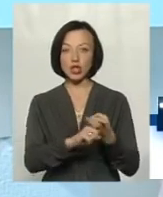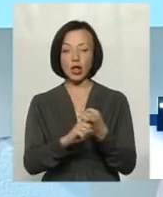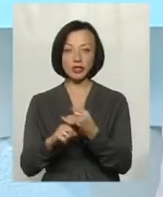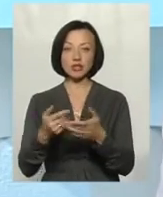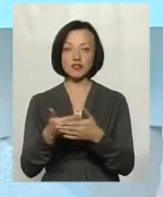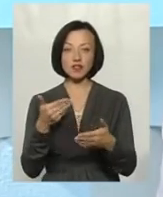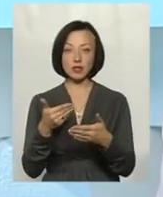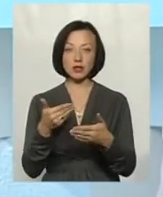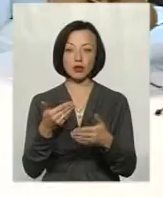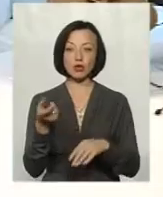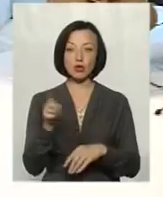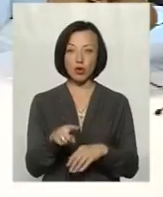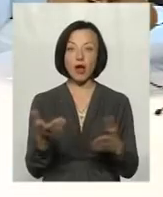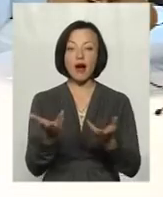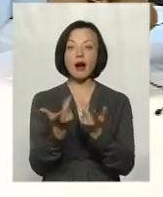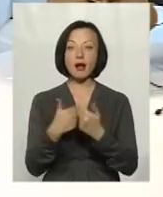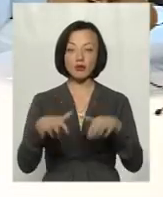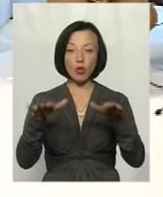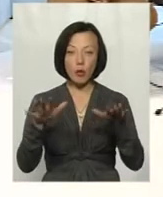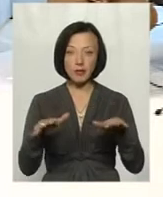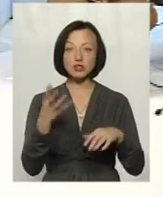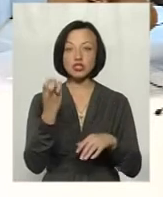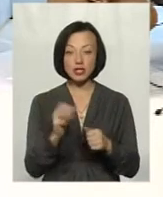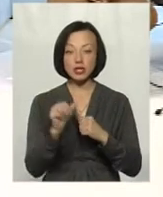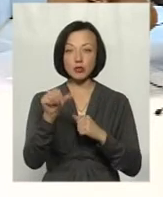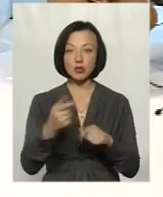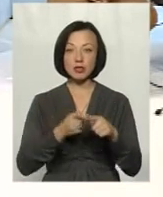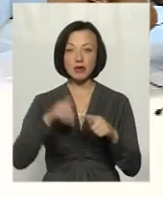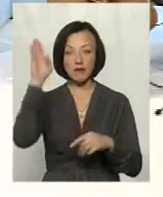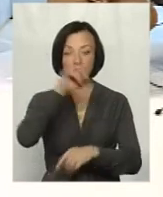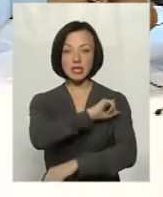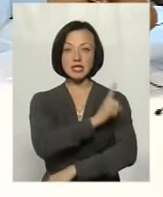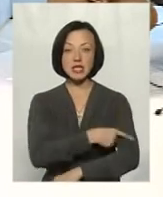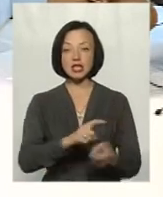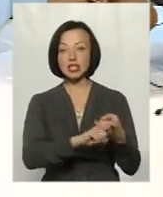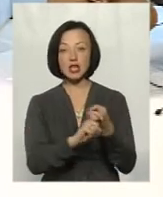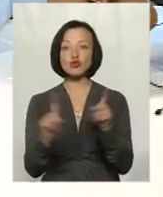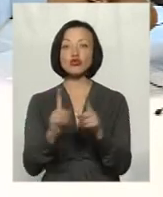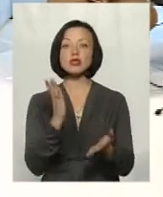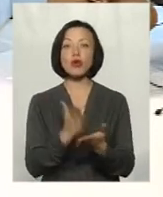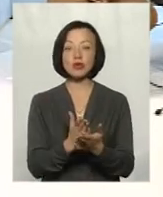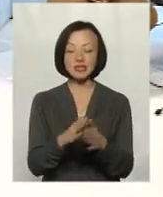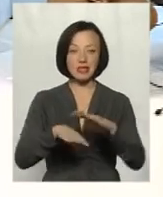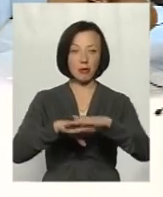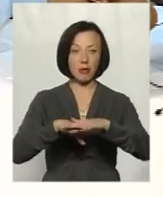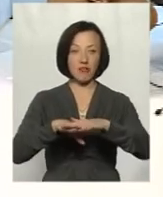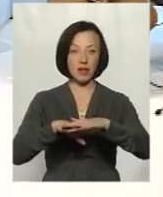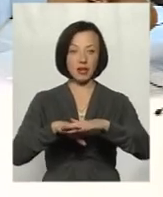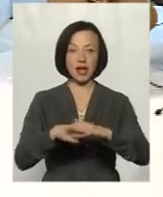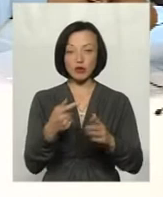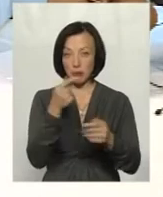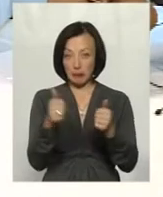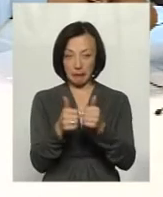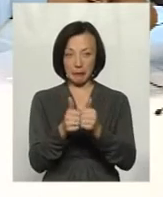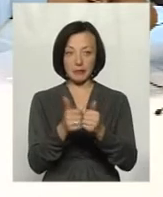того, яка кількість опадів. І ще крім того, ця вода дуже сильно залежить від того, що знаходиться на поверхні. Вірно? Якщо неподалік,